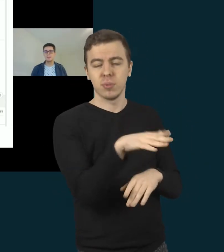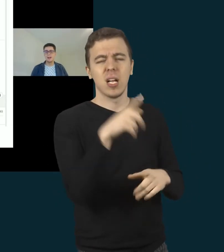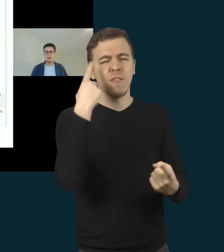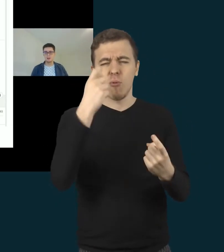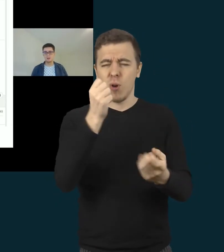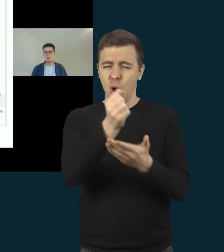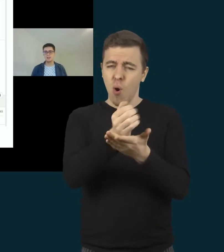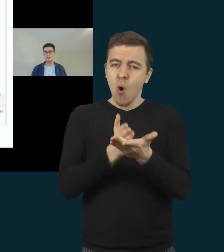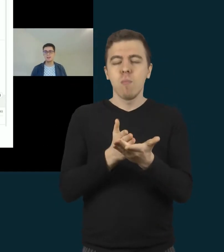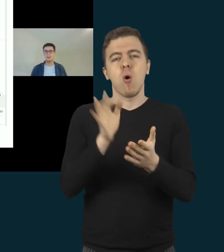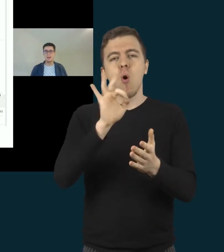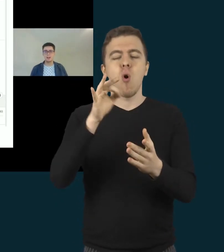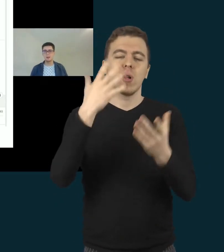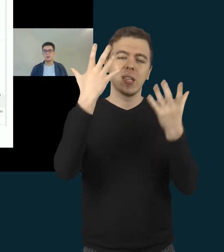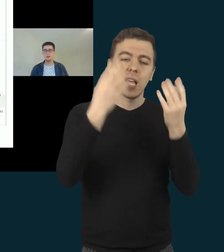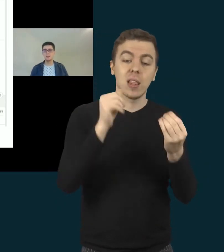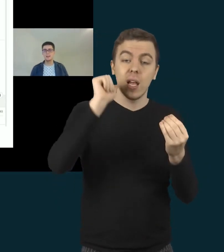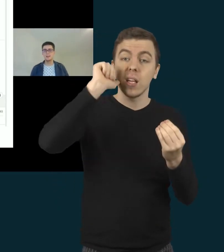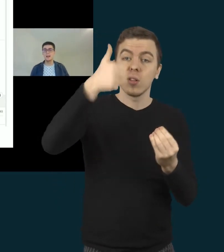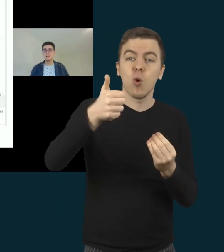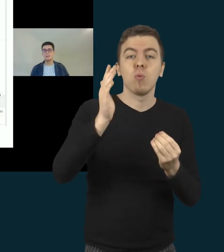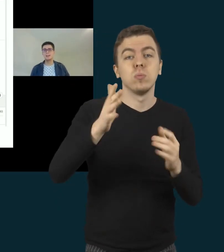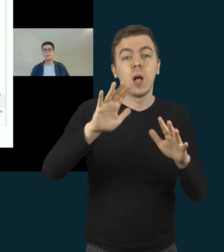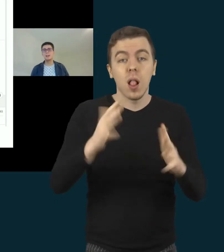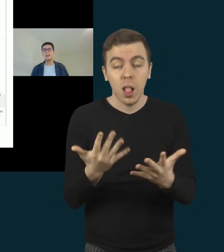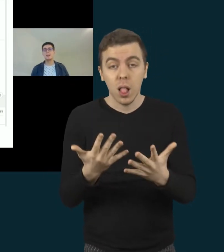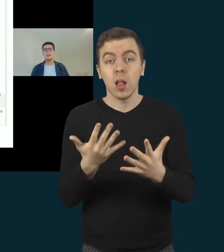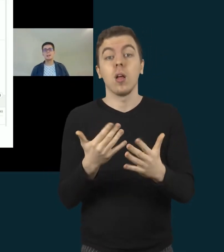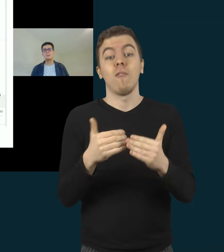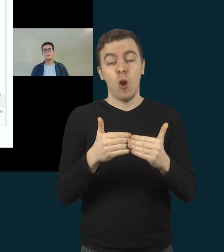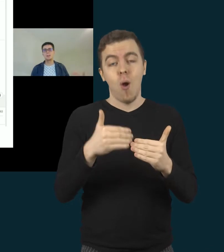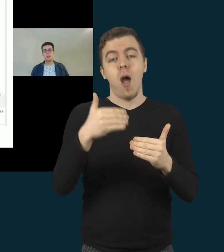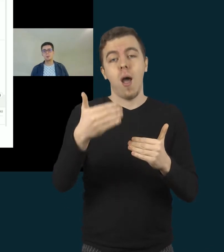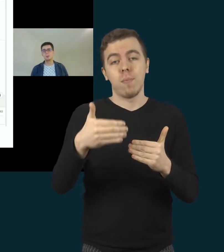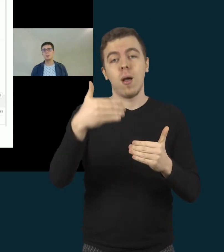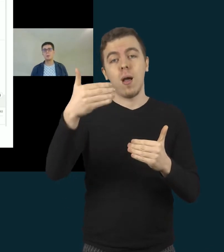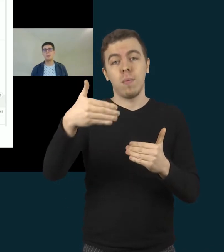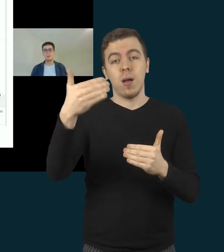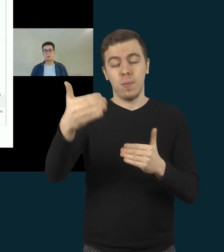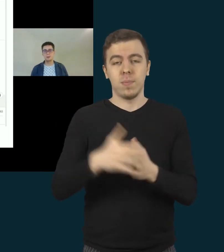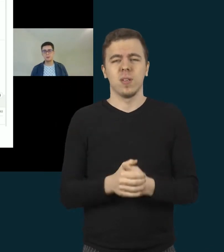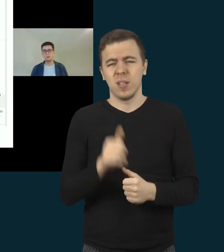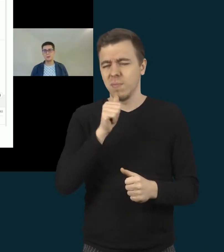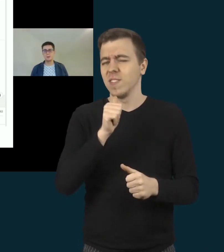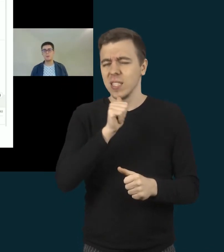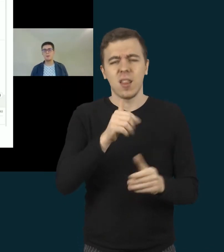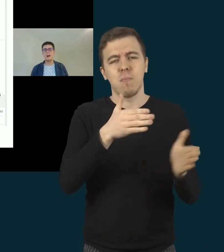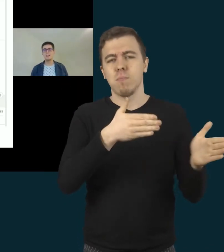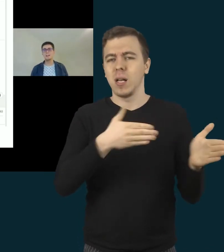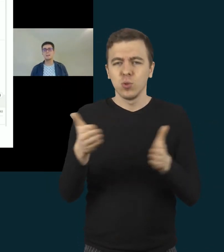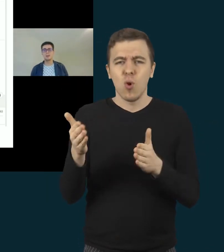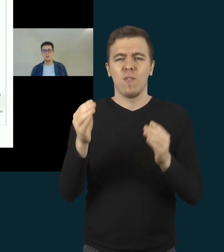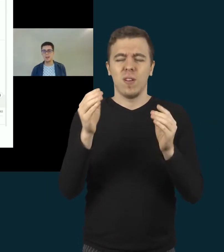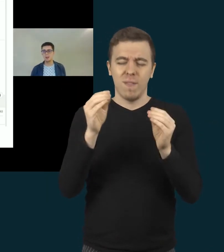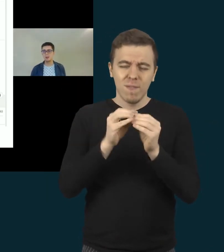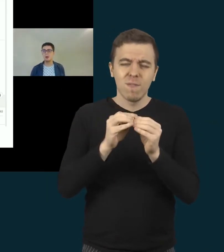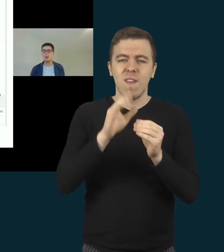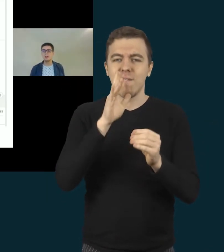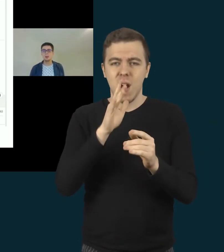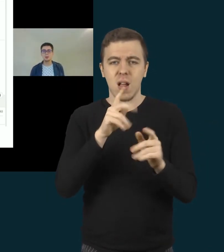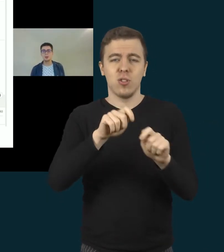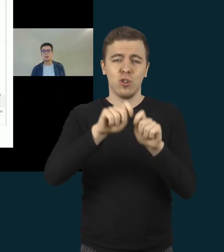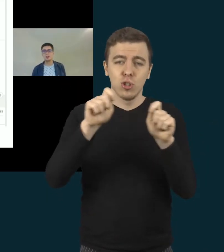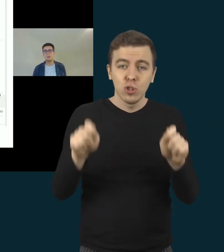apie sekančią dieną. tai sekantį dieną irgi dažniausiai buvo pas tobi, pas tobią valandą prasidėdavo